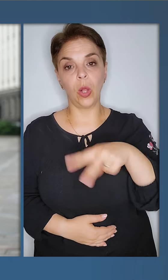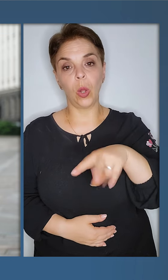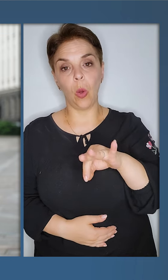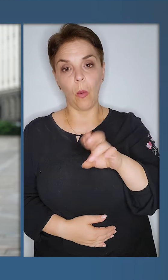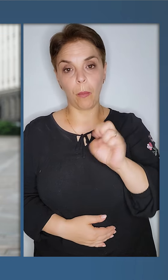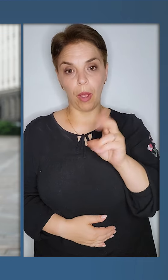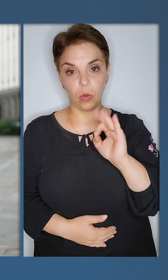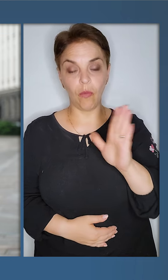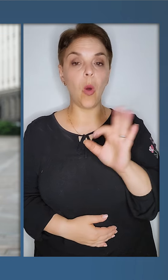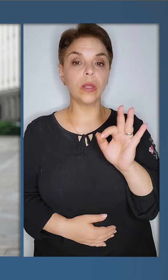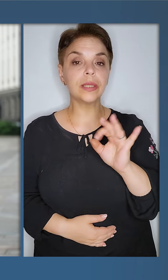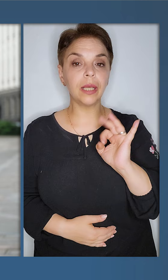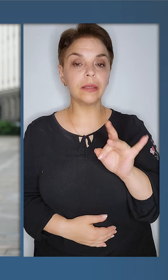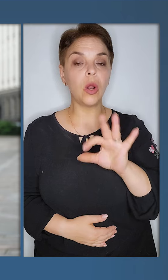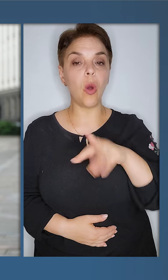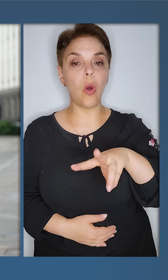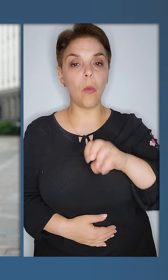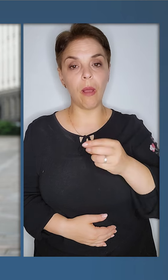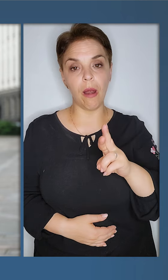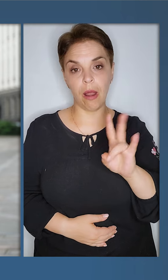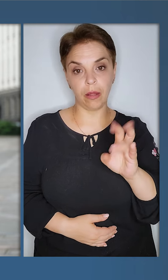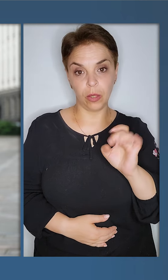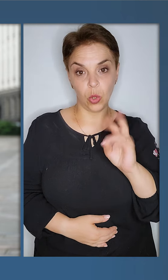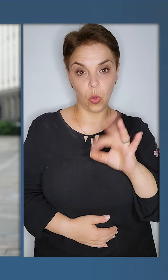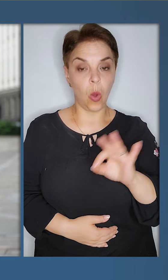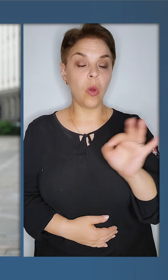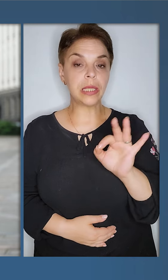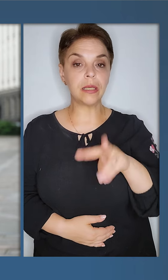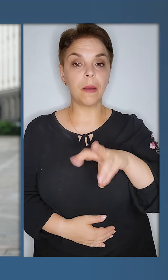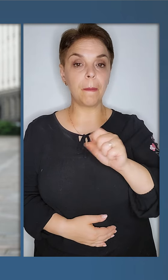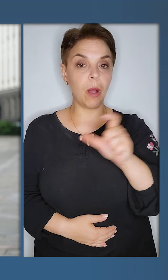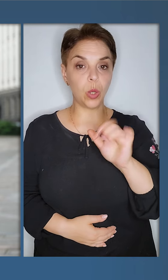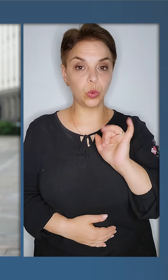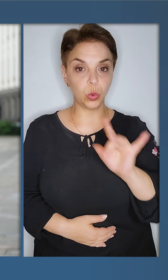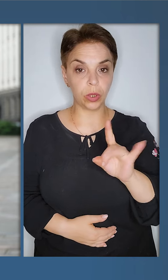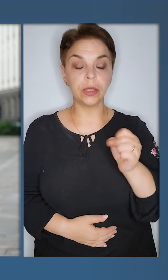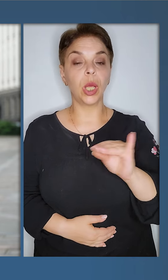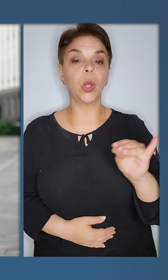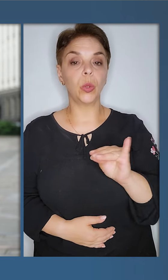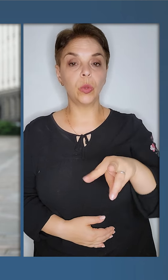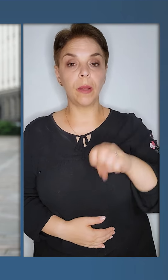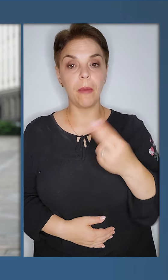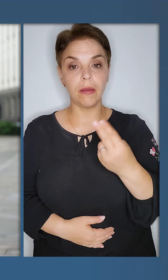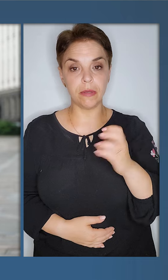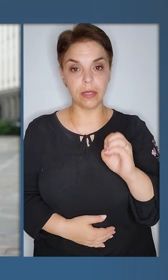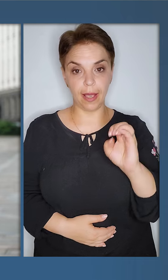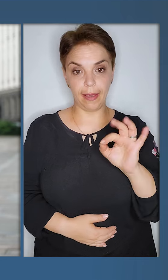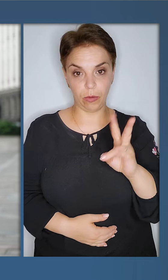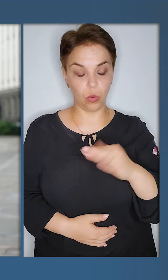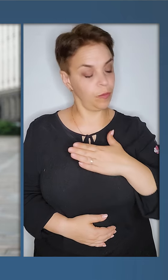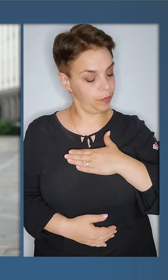Іван Лобанов, Олександр Омеляненко, Олександр Мазур та Юрій